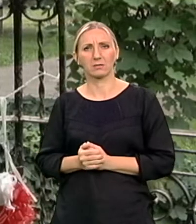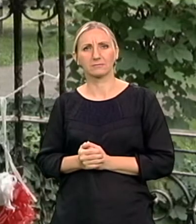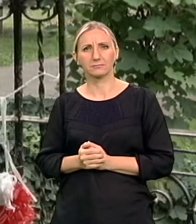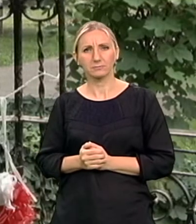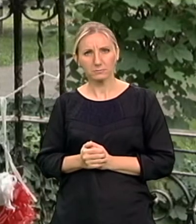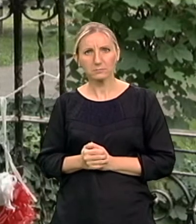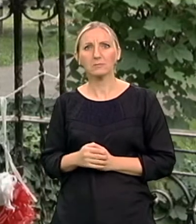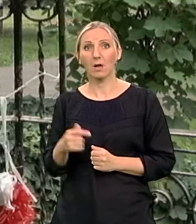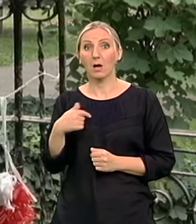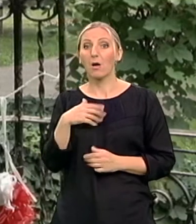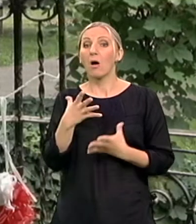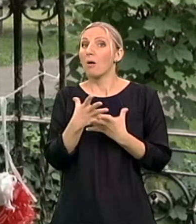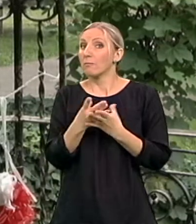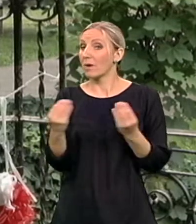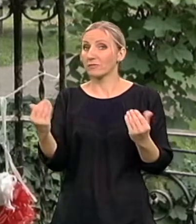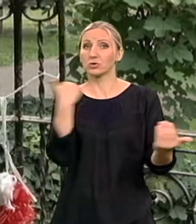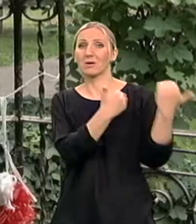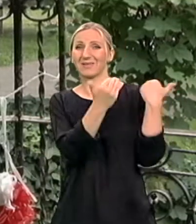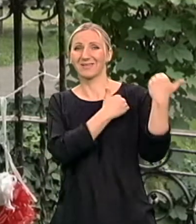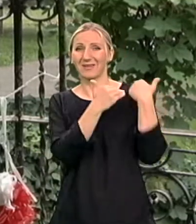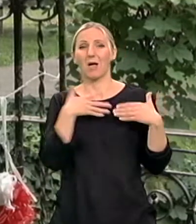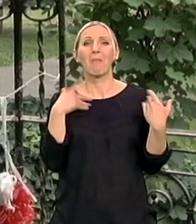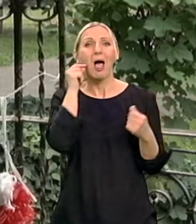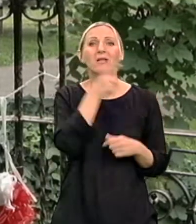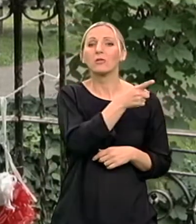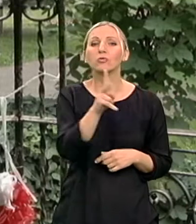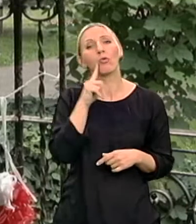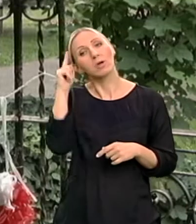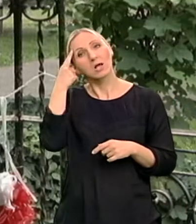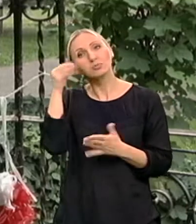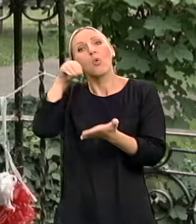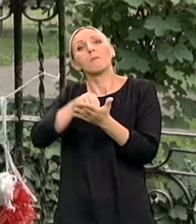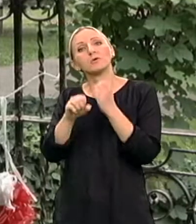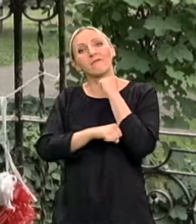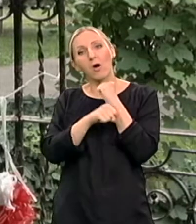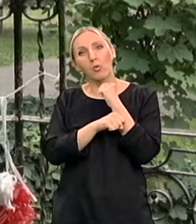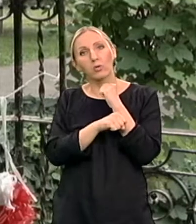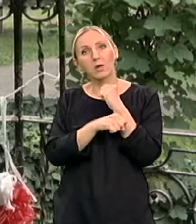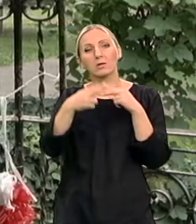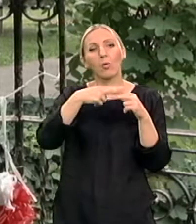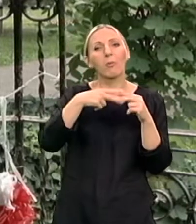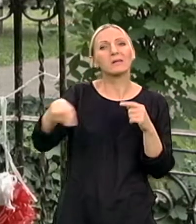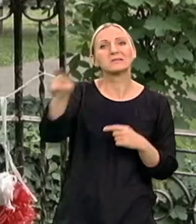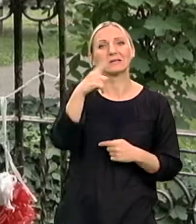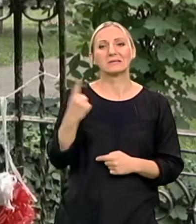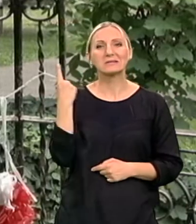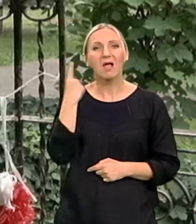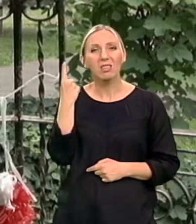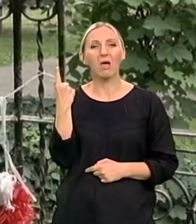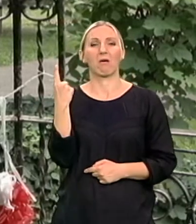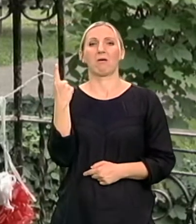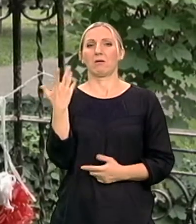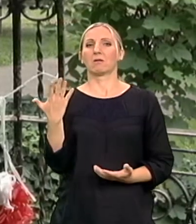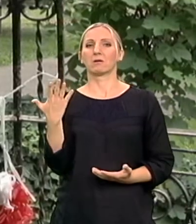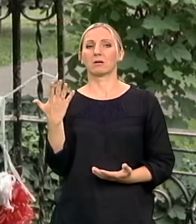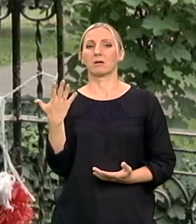dobila sam pregršt poruka od mladih ljudi koji razmišljaju o pisivanju fakulteta koji su iz okoline pa iz nekih dalih mjesta koji su